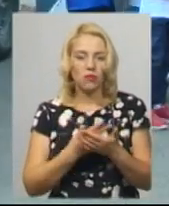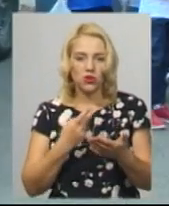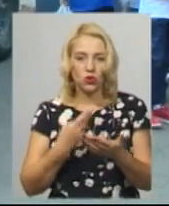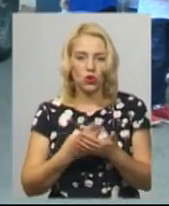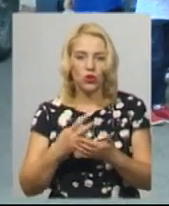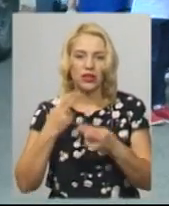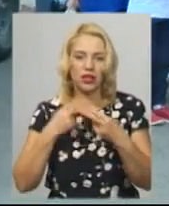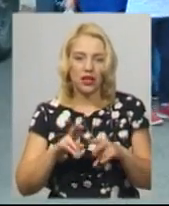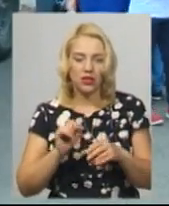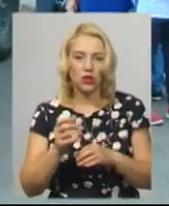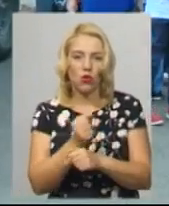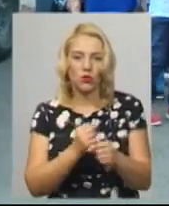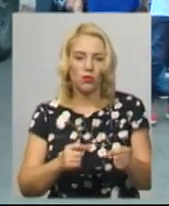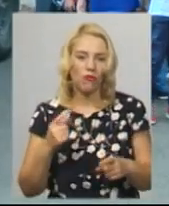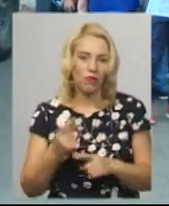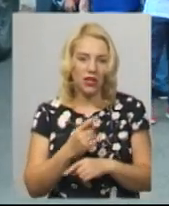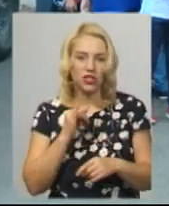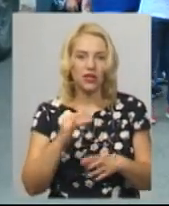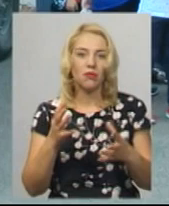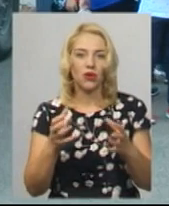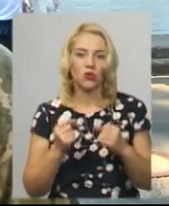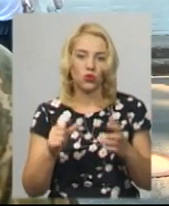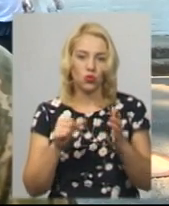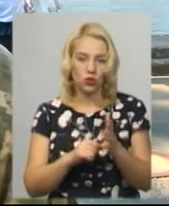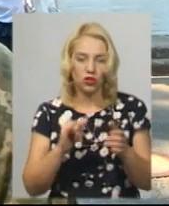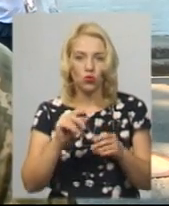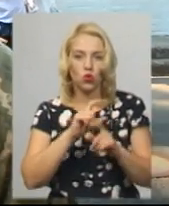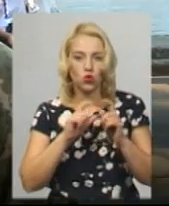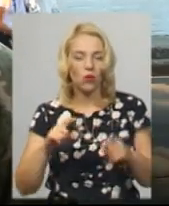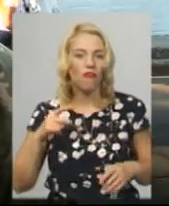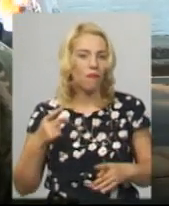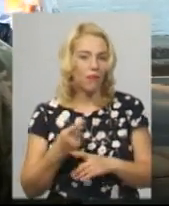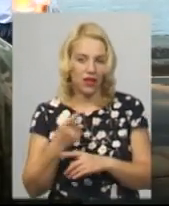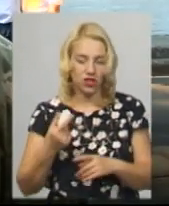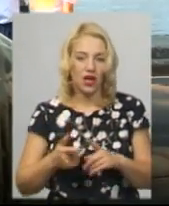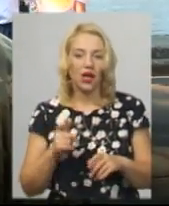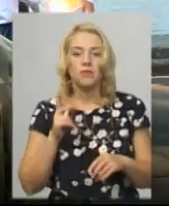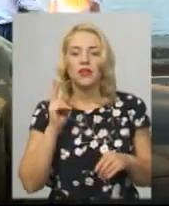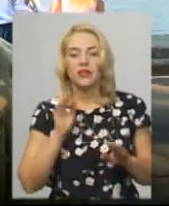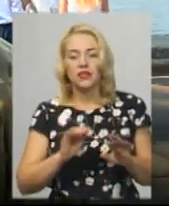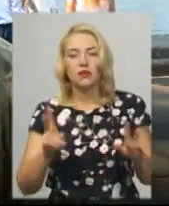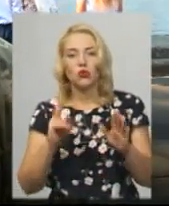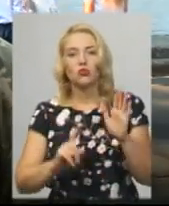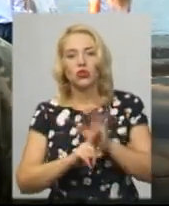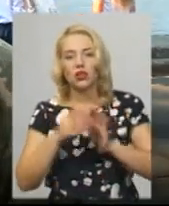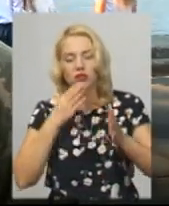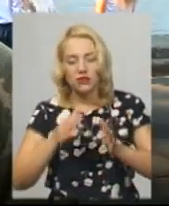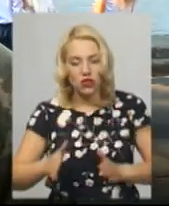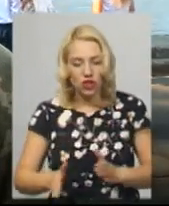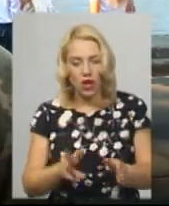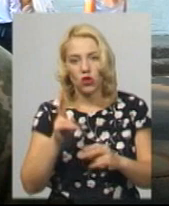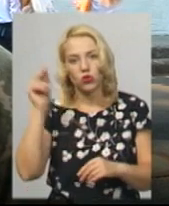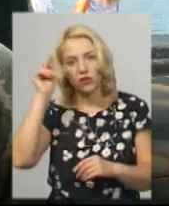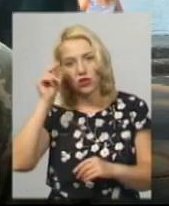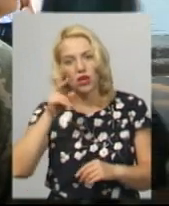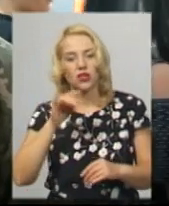озброєння не вперше. Та вперше беруть участь у подібному заході в школі. Дітлахам, які тільки починають свій шлях і навчаються, думаю, що